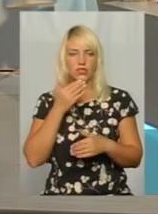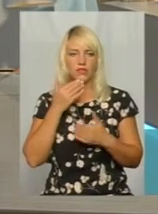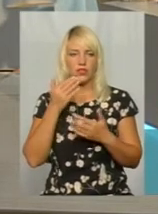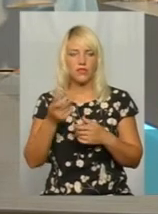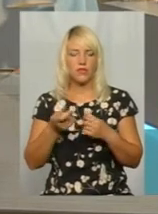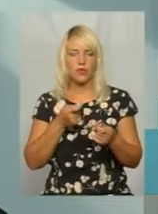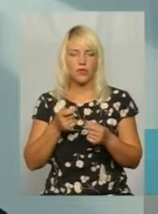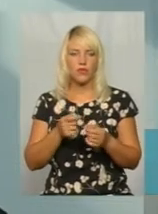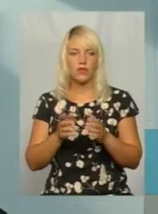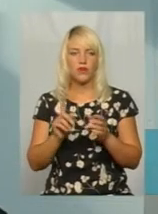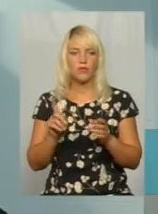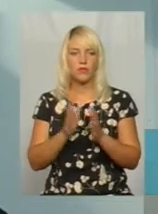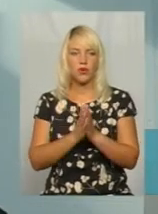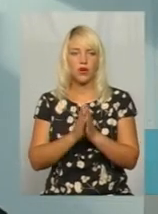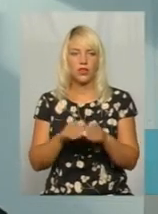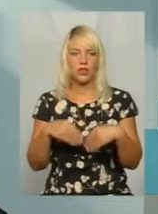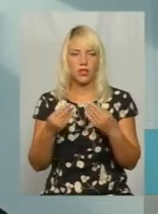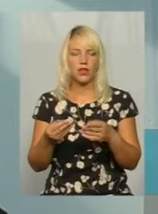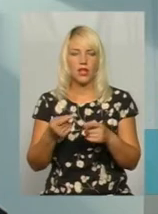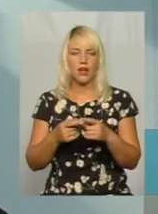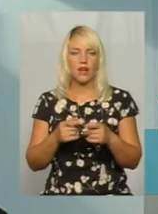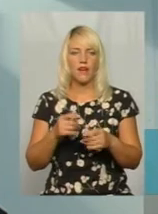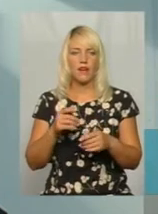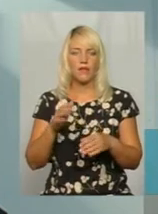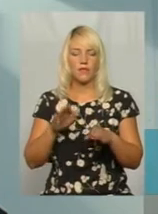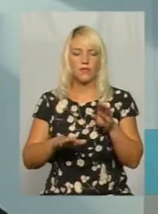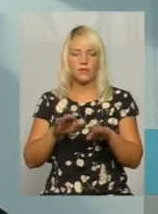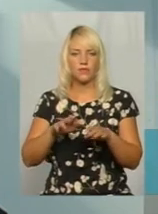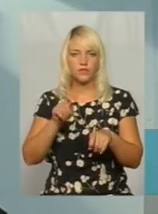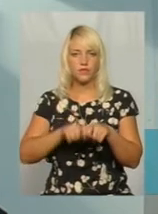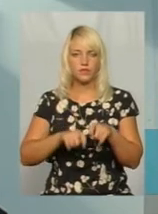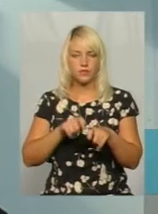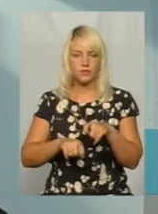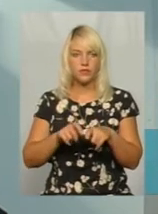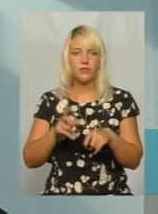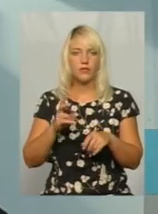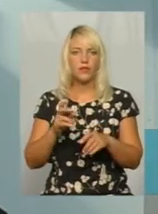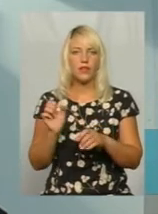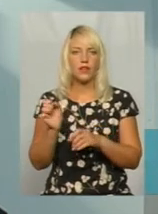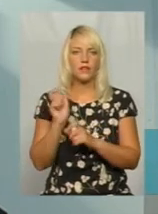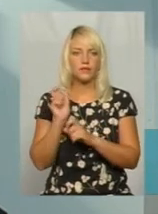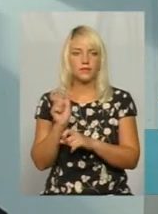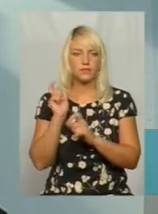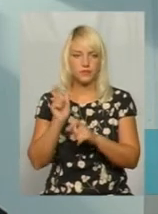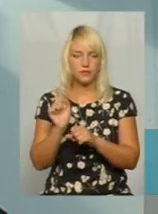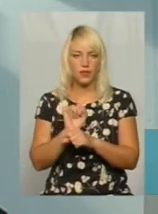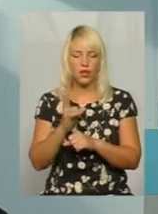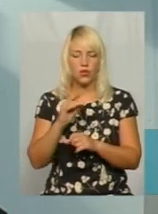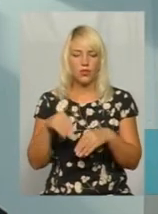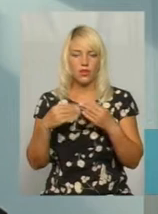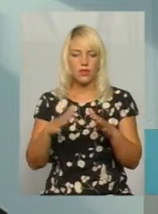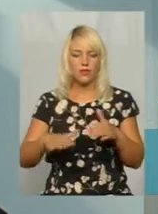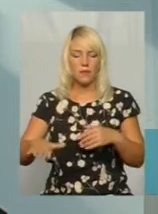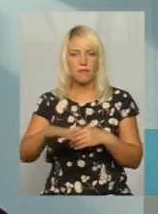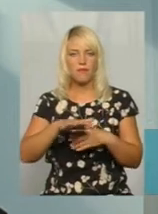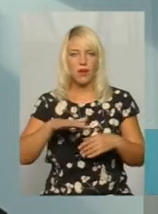проханням надати аборитновавий комплекс для здійснення контролю. Однак, надати майданчик, на кому такий контроль можна здійснити,